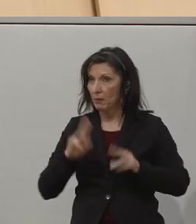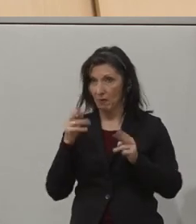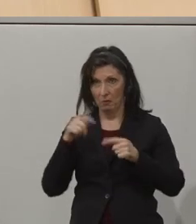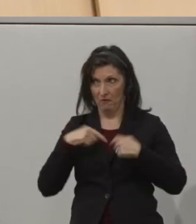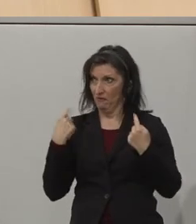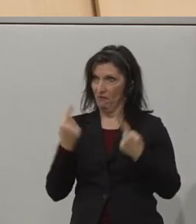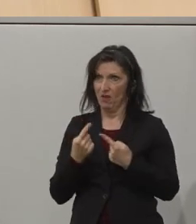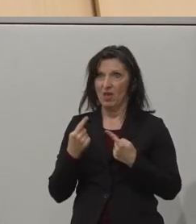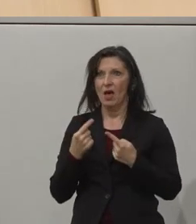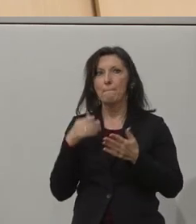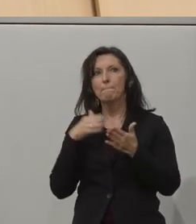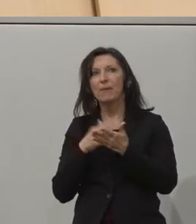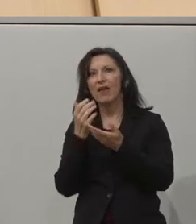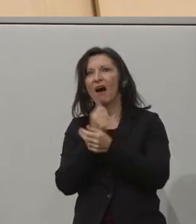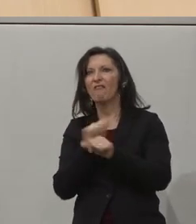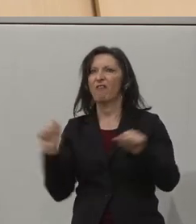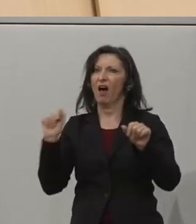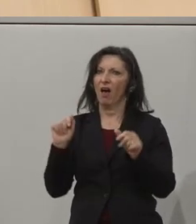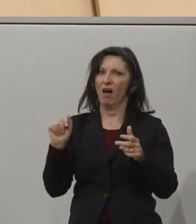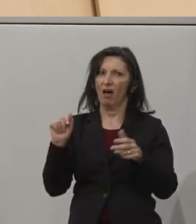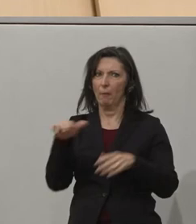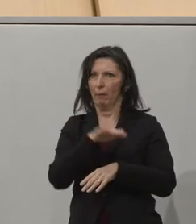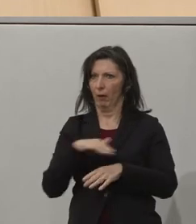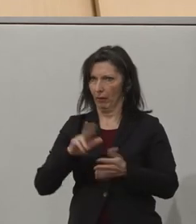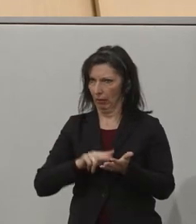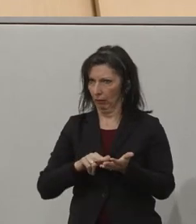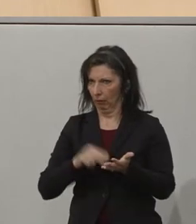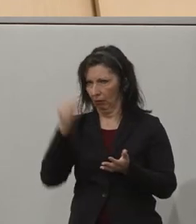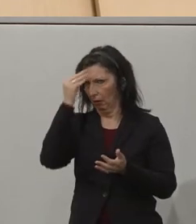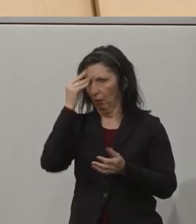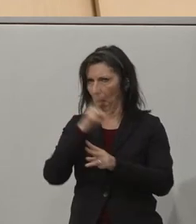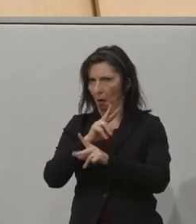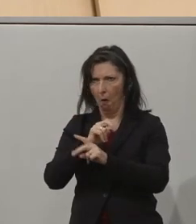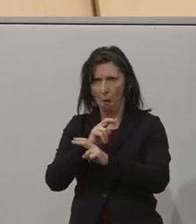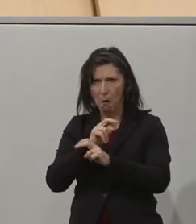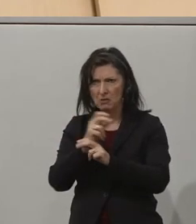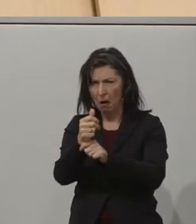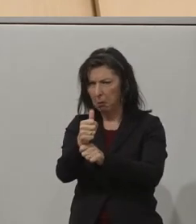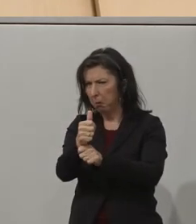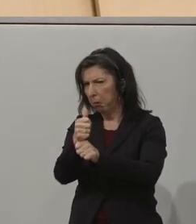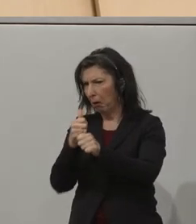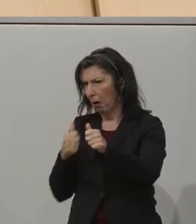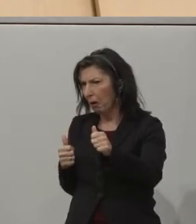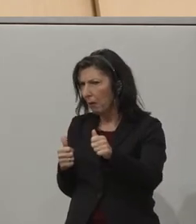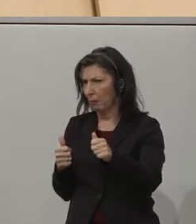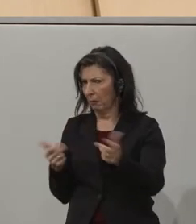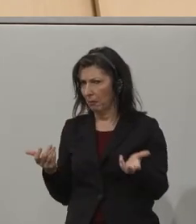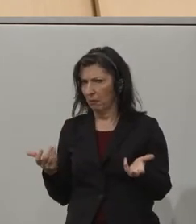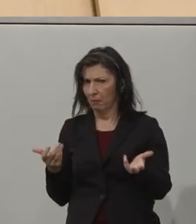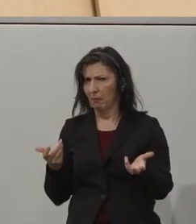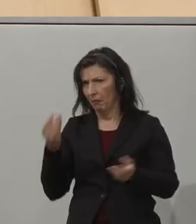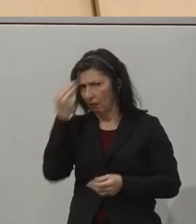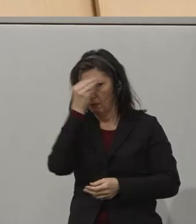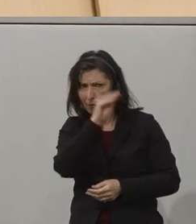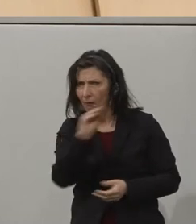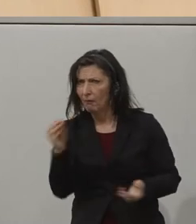Barrierefreiheit, vor allem im digitalen Bereich, hinkt glaube ich Österreich extrem hinterher. Ich möchte nur zu denken geben